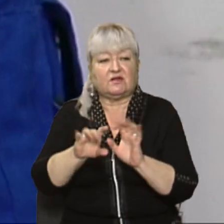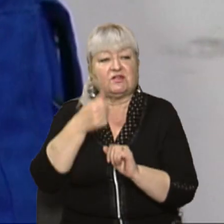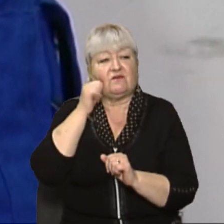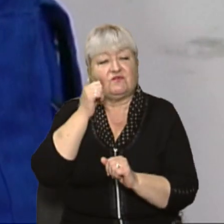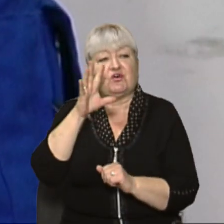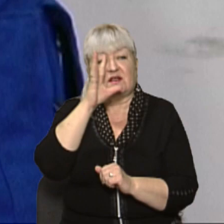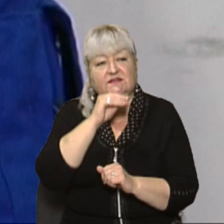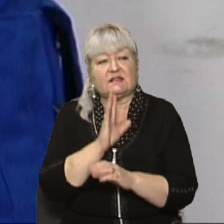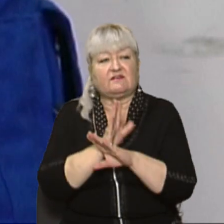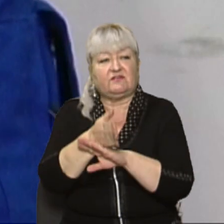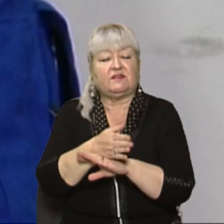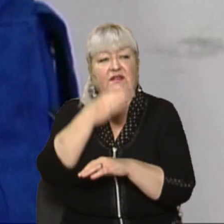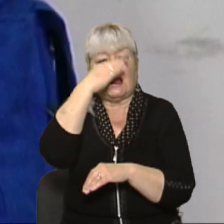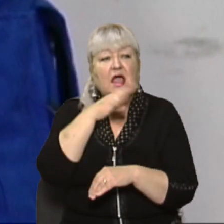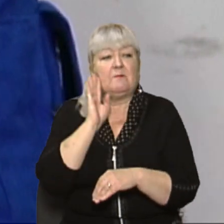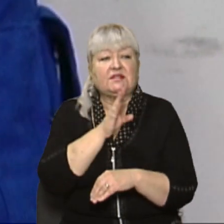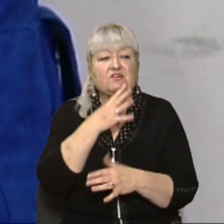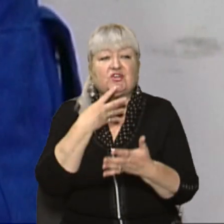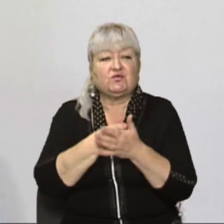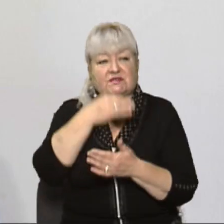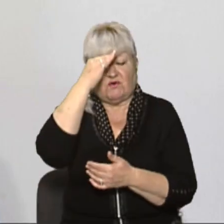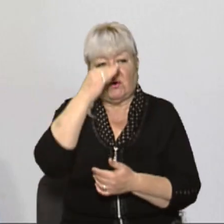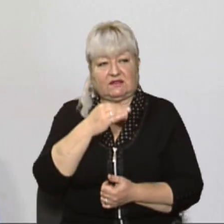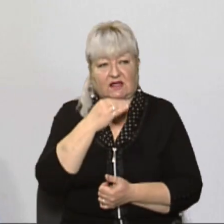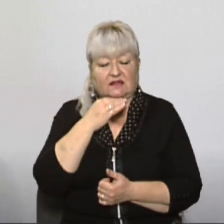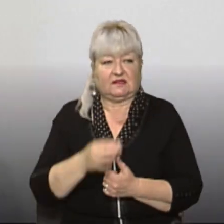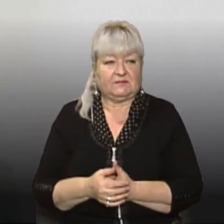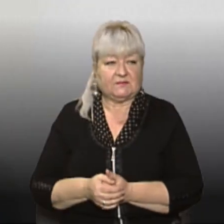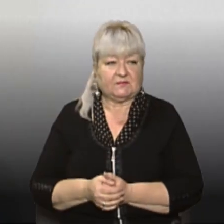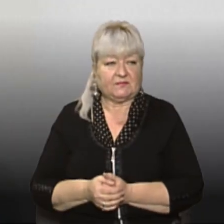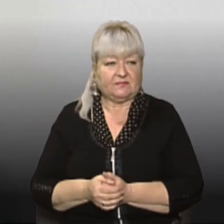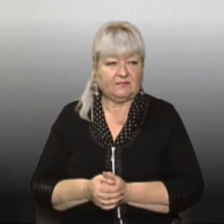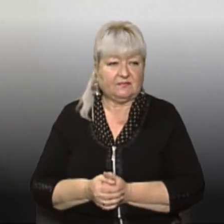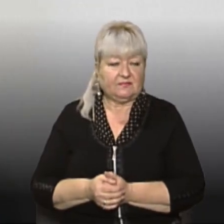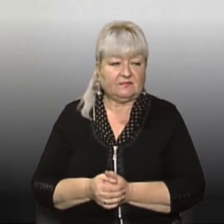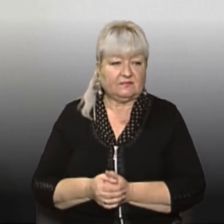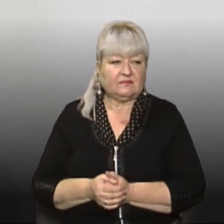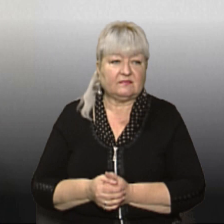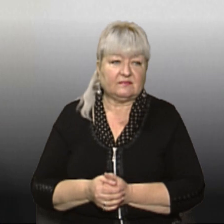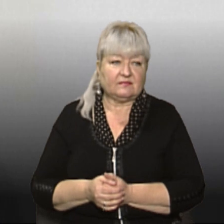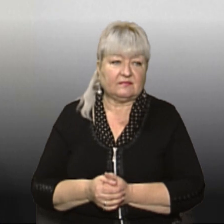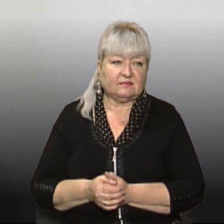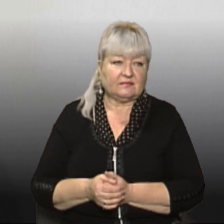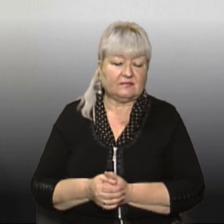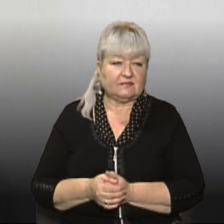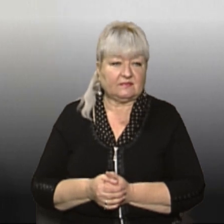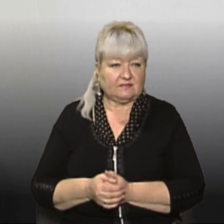відвідати батьківщину свого тата, село Якимів. Мала нагоду зістюватися з